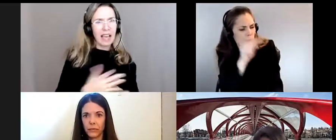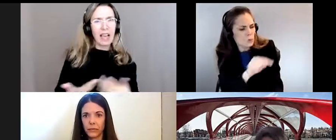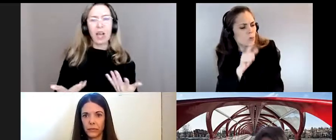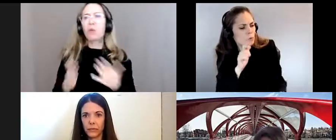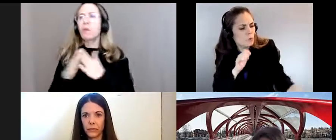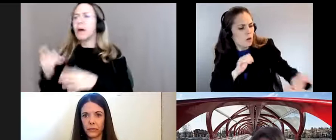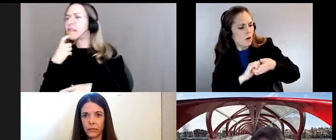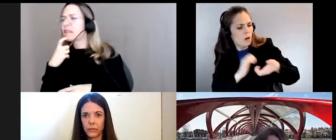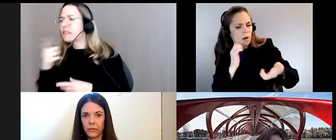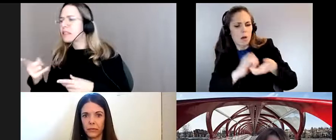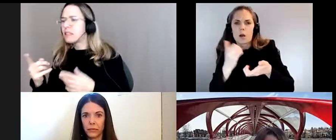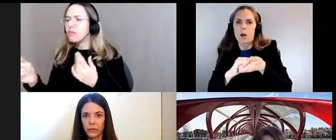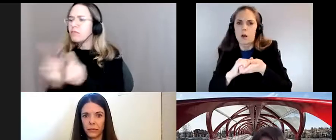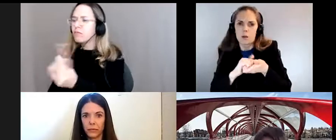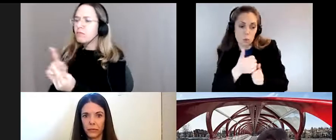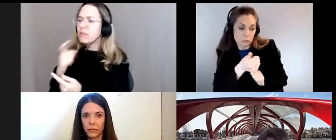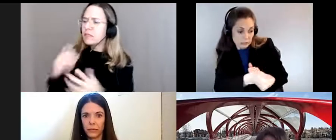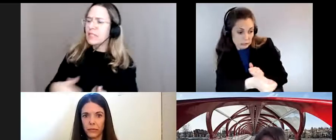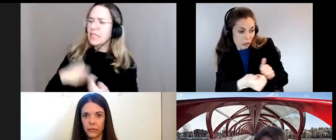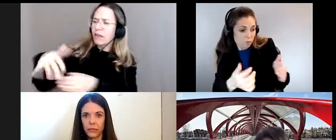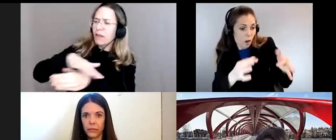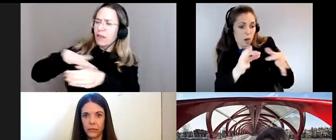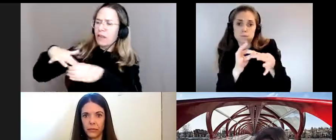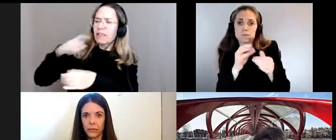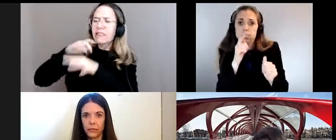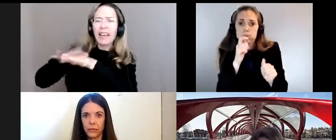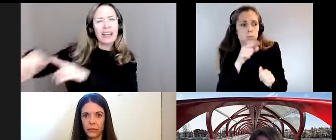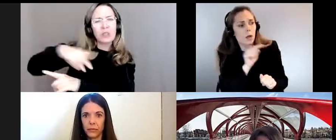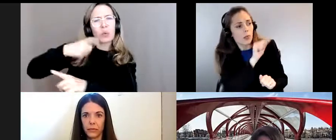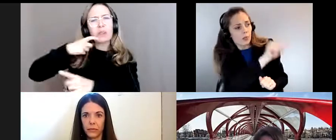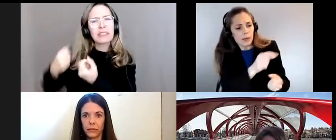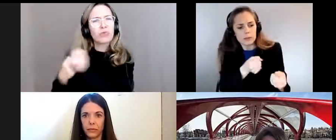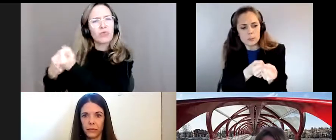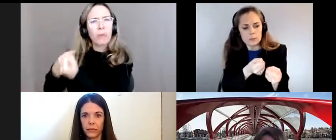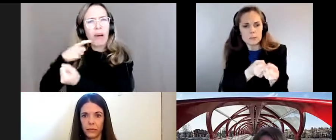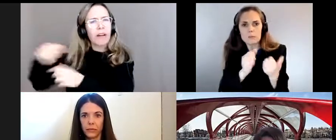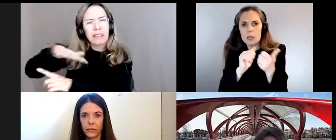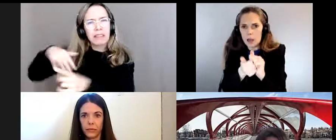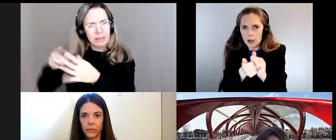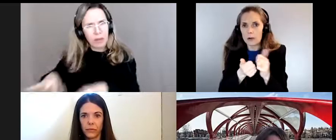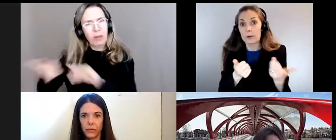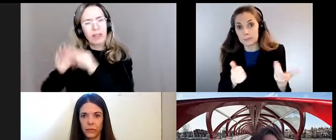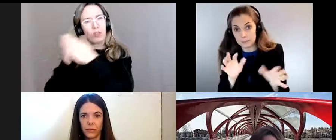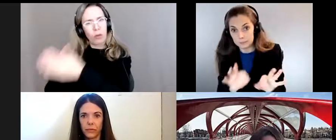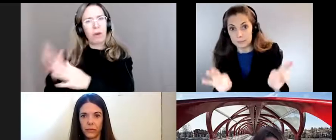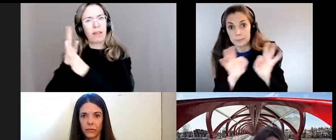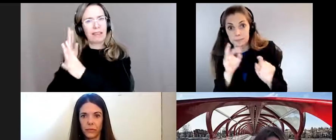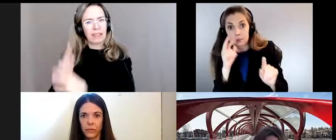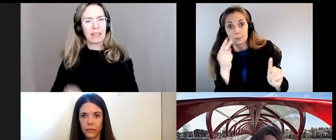elles voient dans leur vie qui fait partie de leur réseau pense que c'est aussi important et je pense que